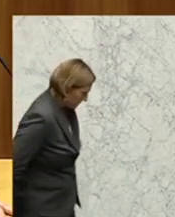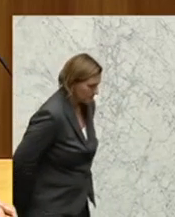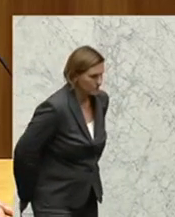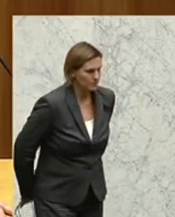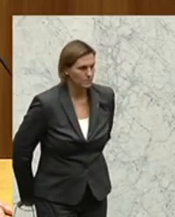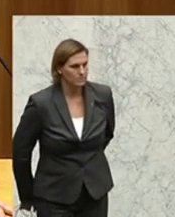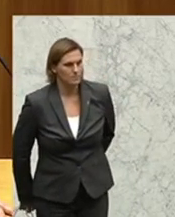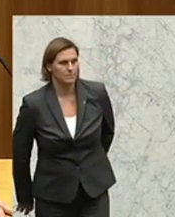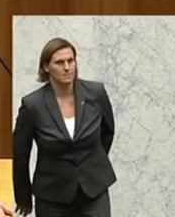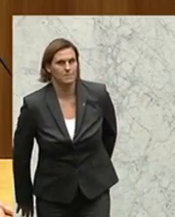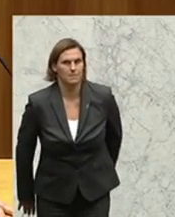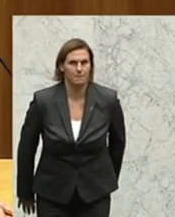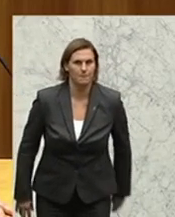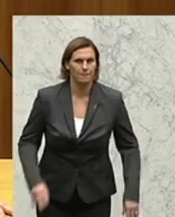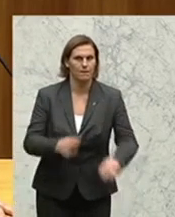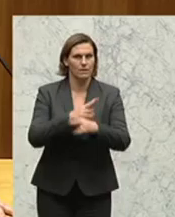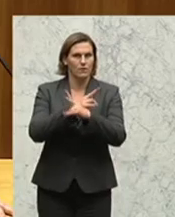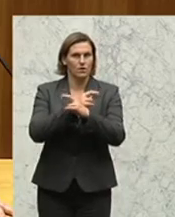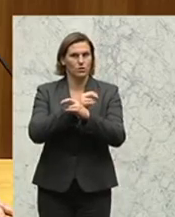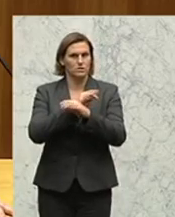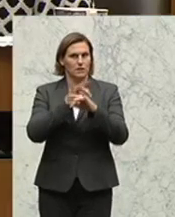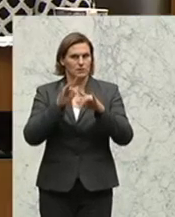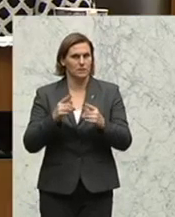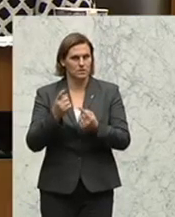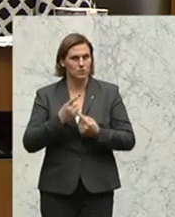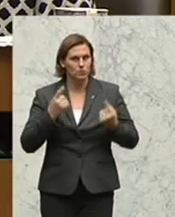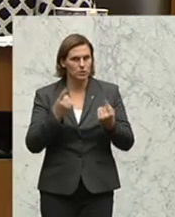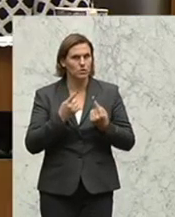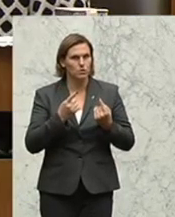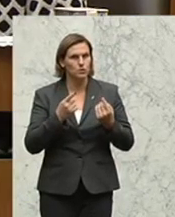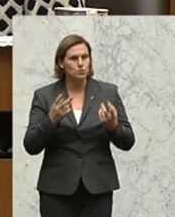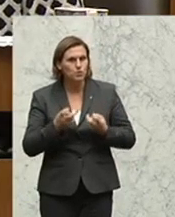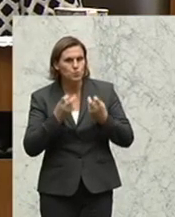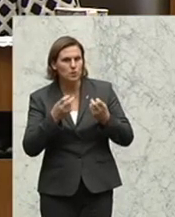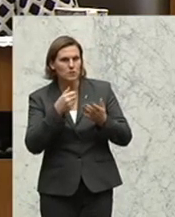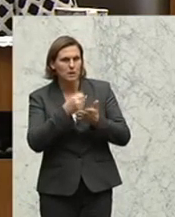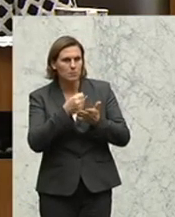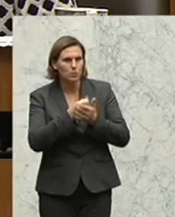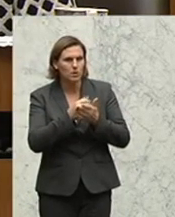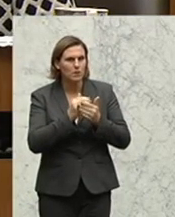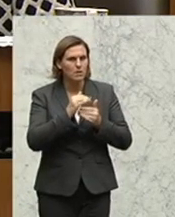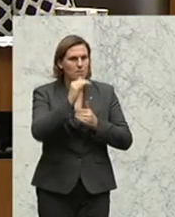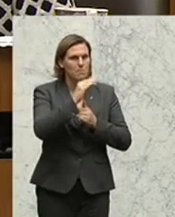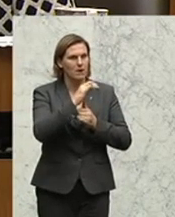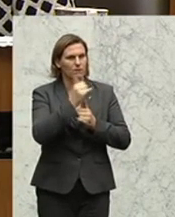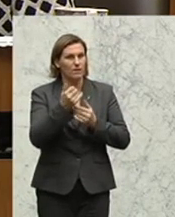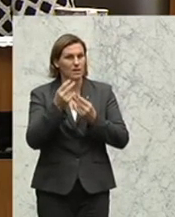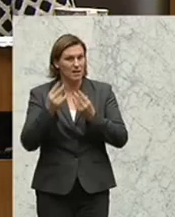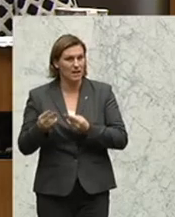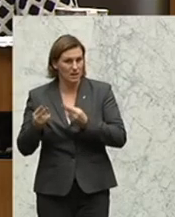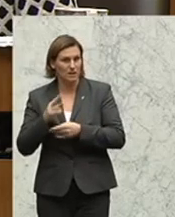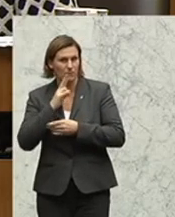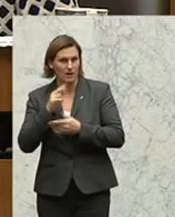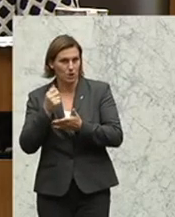wo der Gebührenzahler, wo der Rechtsschutzsuchende mehr an Gebühren zahlt, als die Gerichte tatsächlich kosten. Sie